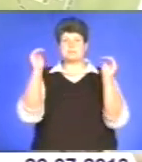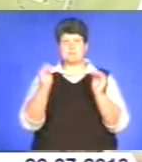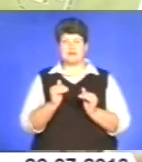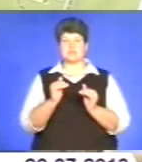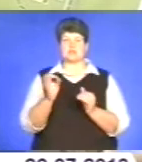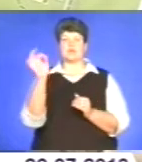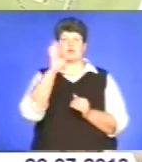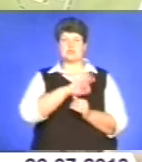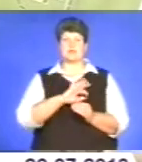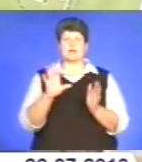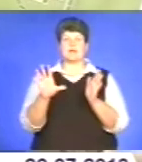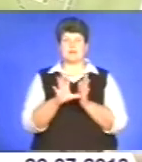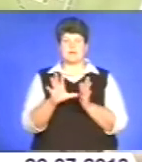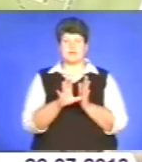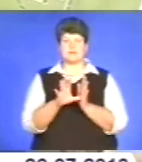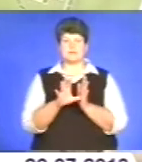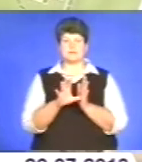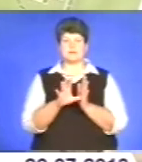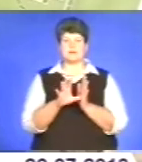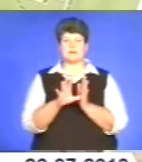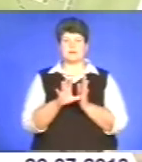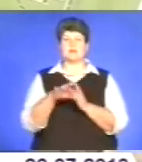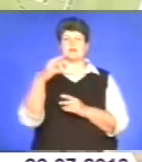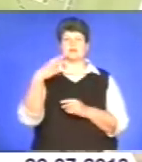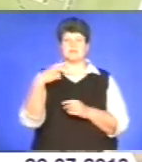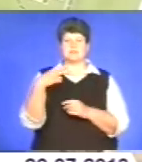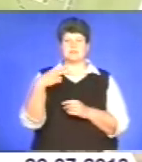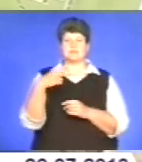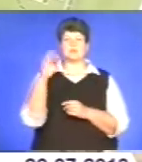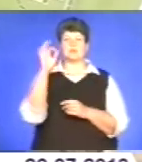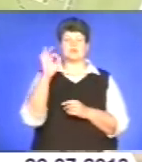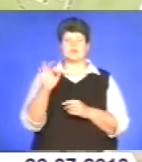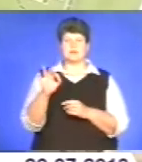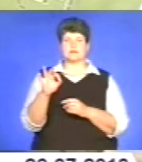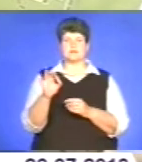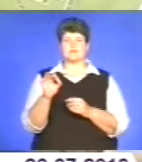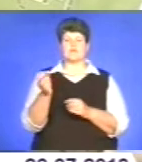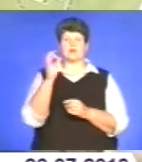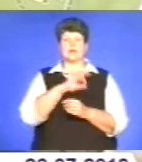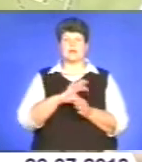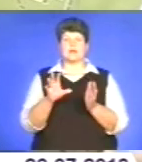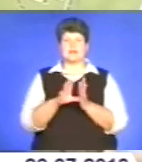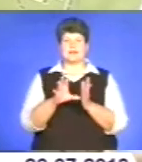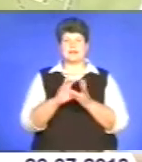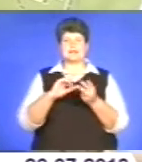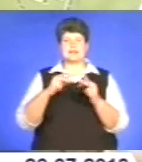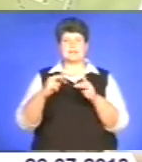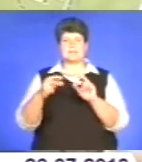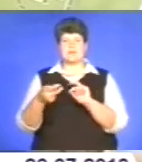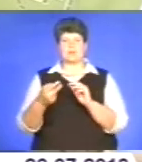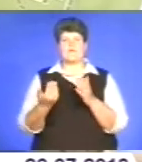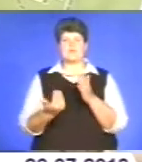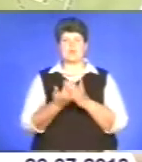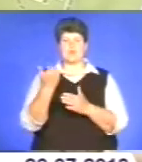енергії, на 20% споживало енергію замінну або так звану відновлювану